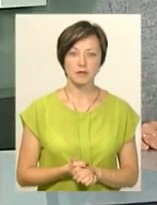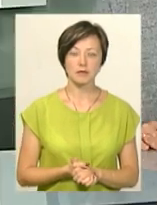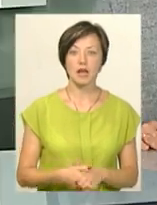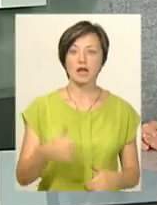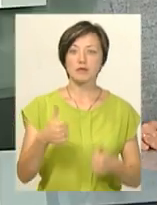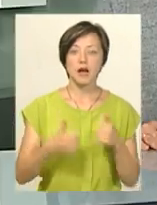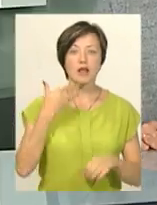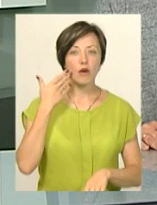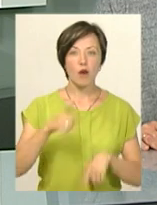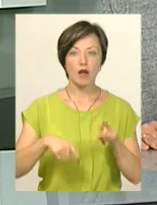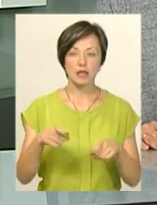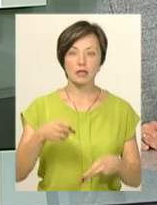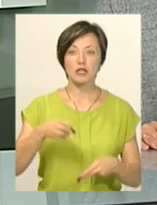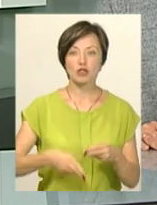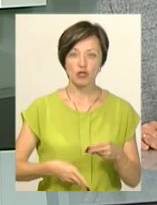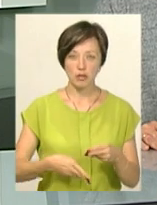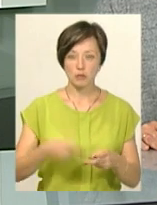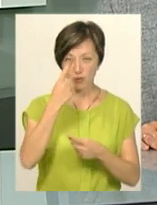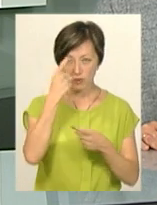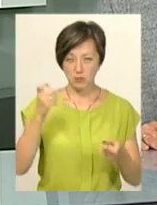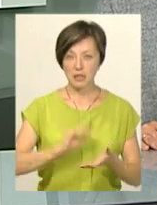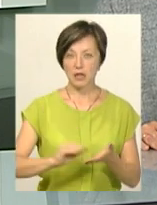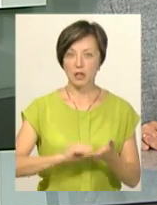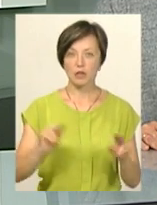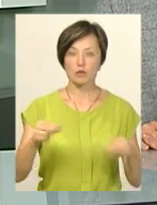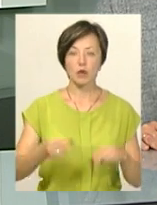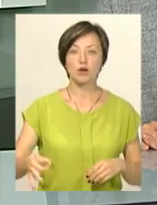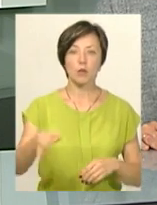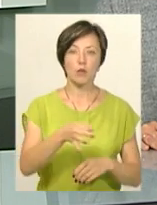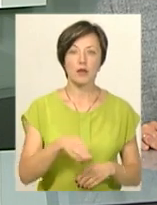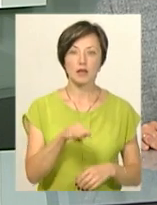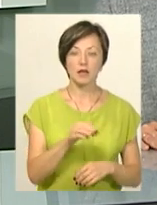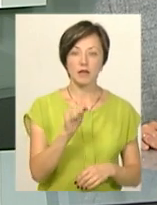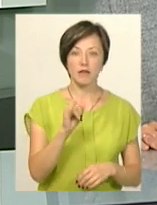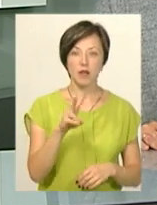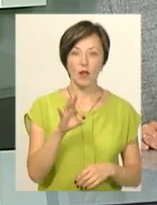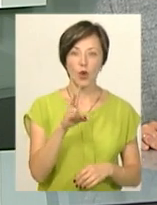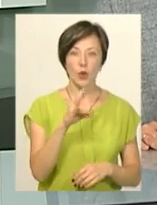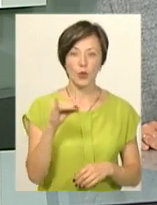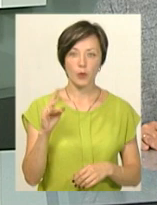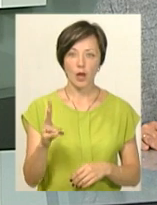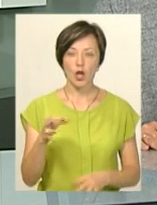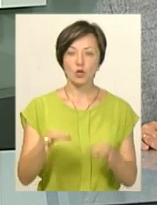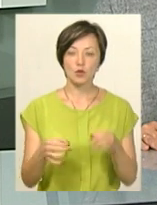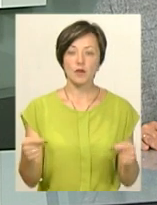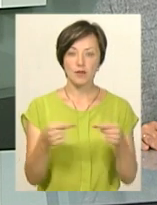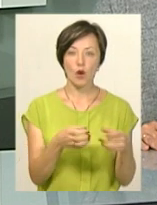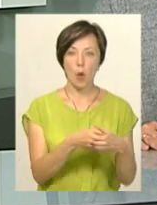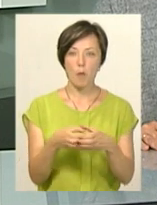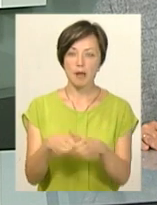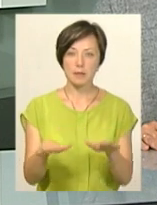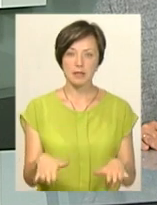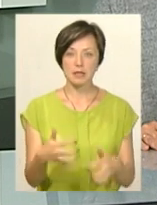Змагання з легкої атлетики закінчилися, повідомила секретар чемпіонату області Тетяна Філонюк. І судді визначили командні місця.